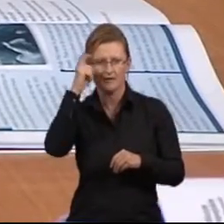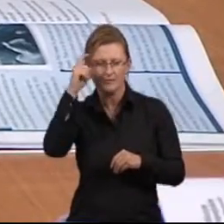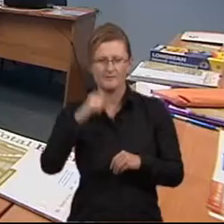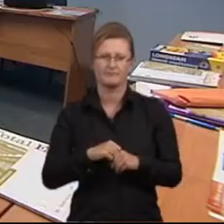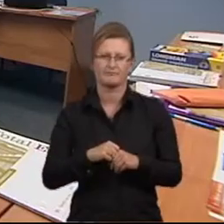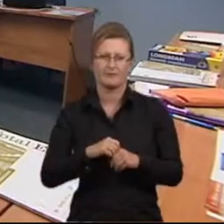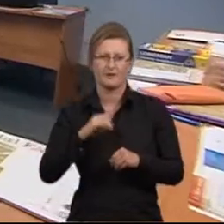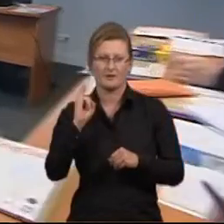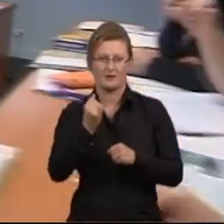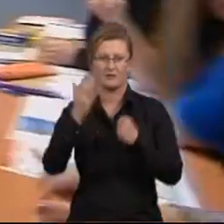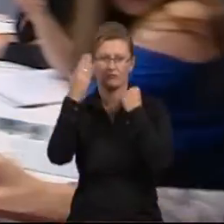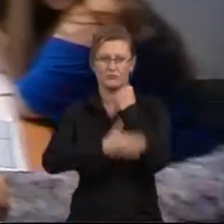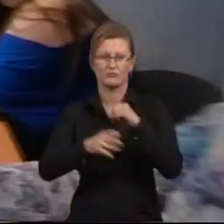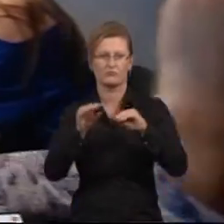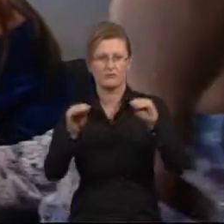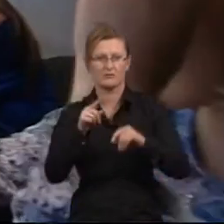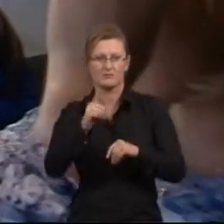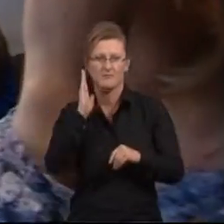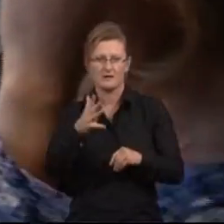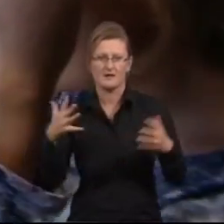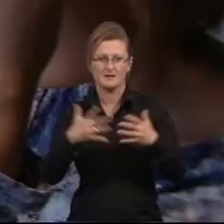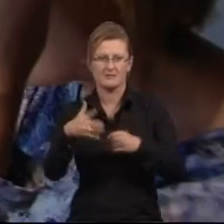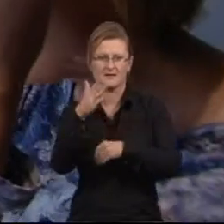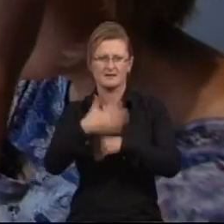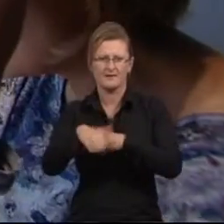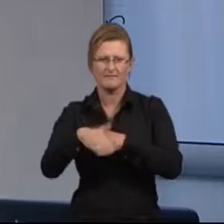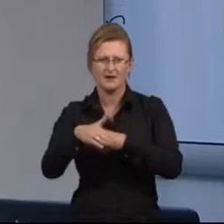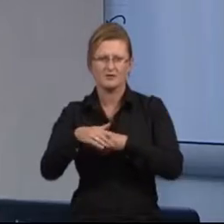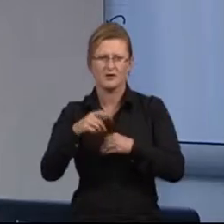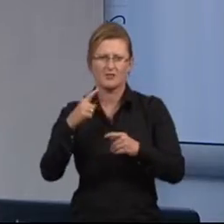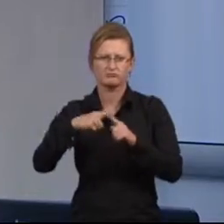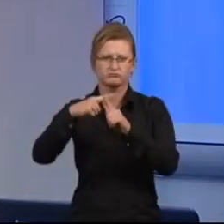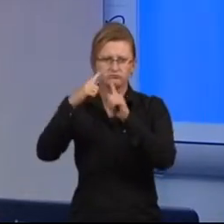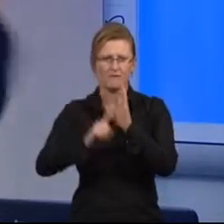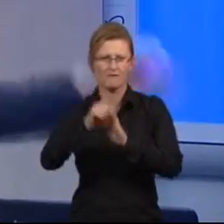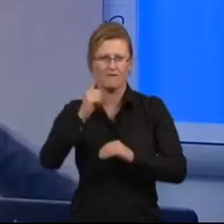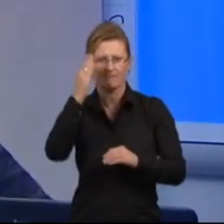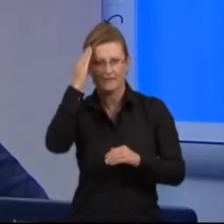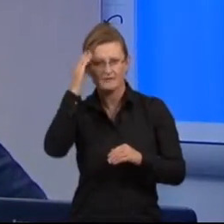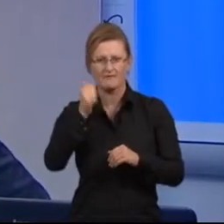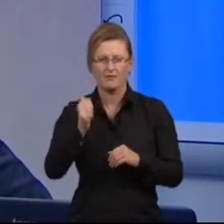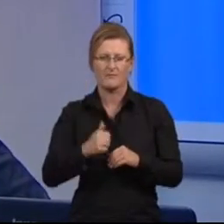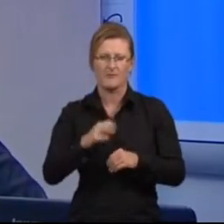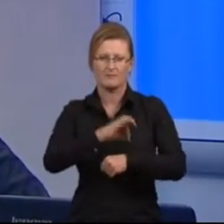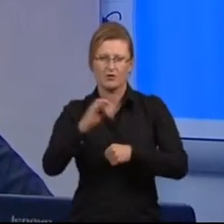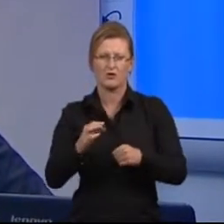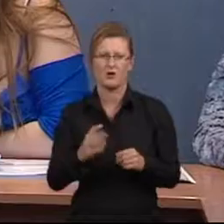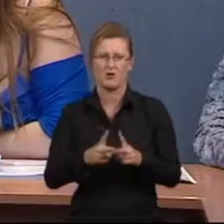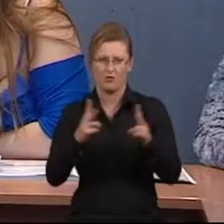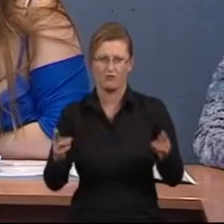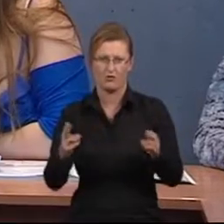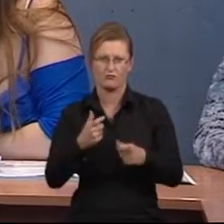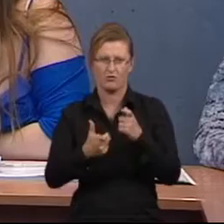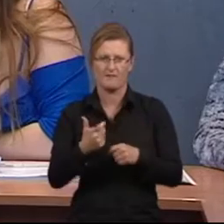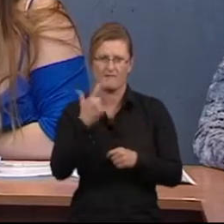niemieckiego. Zakończą się one egzaminem zewnętrznym, potwierdzającym podniesienie kompetencji. Projekt jest realizowany w